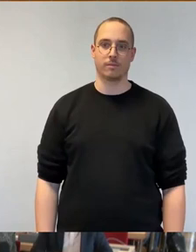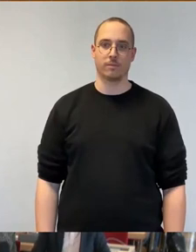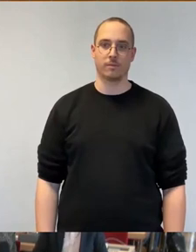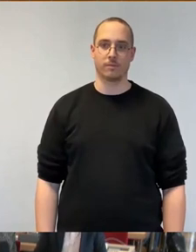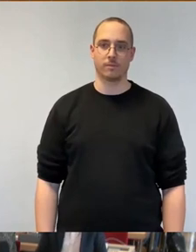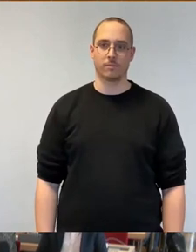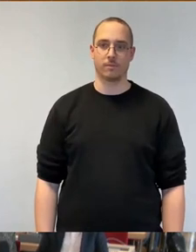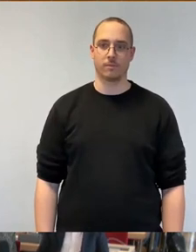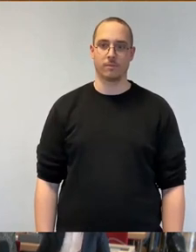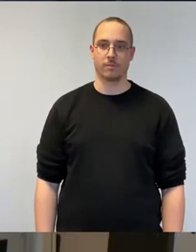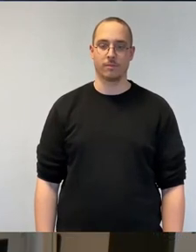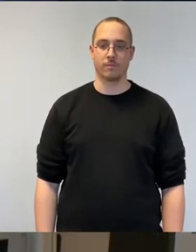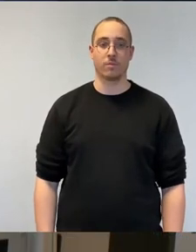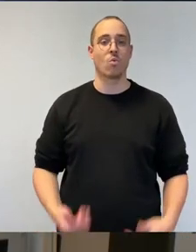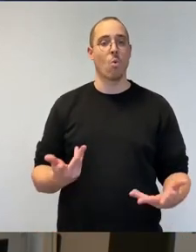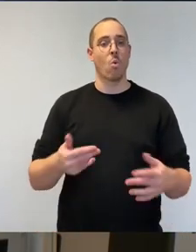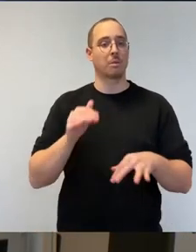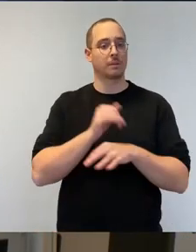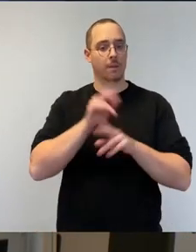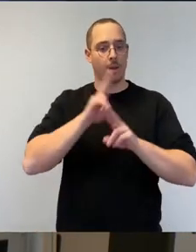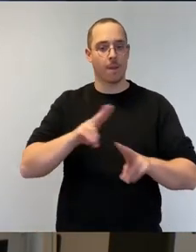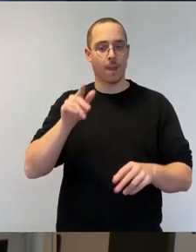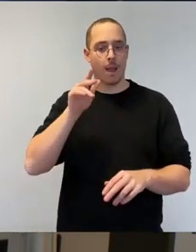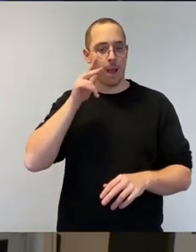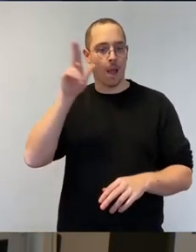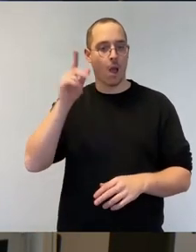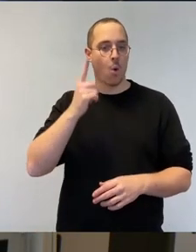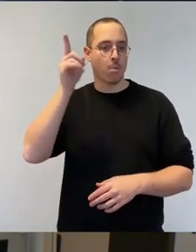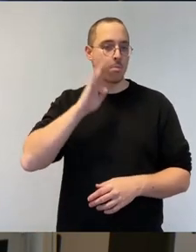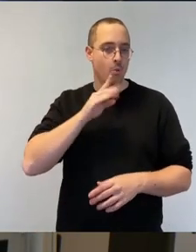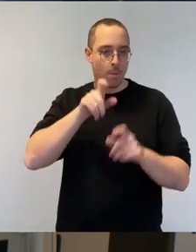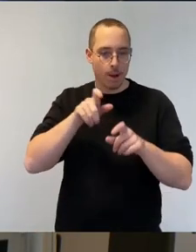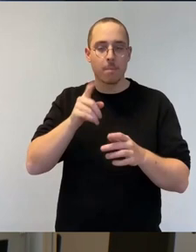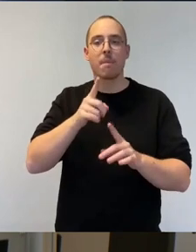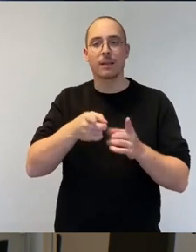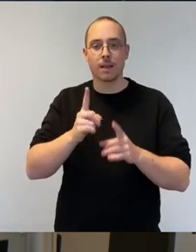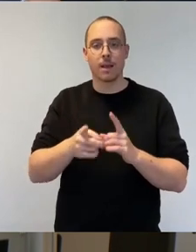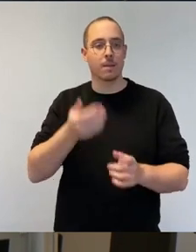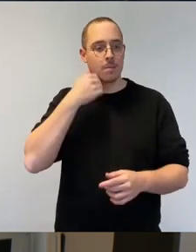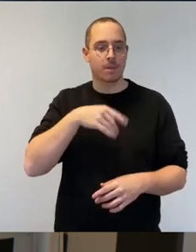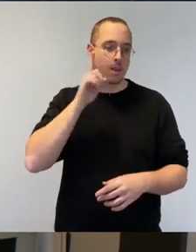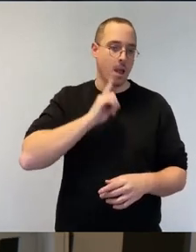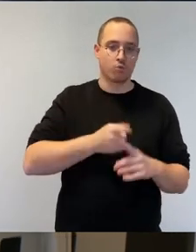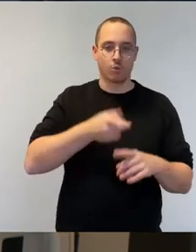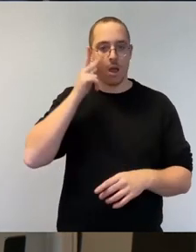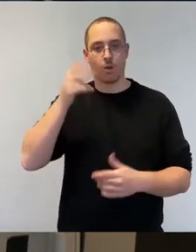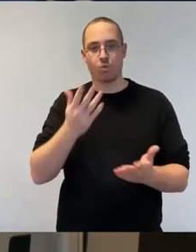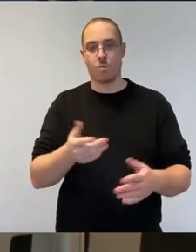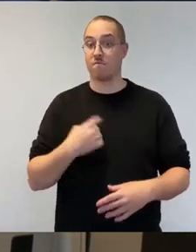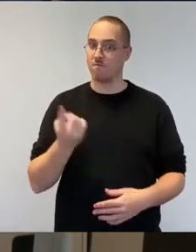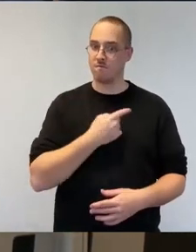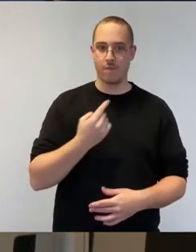Sehr geehrter Herr Oberbürgermeister, sehr geehrte Damen und Herren, wir sind natürlich für die Einführung einer Bezahlkarte für Asylbewerber. Einige